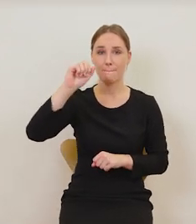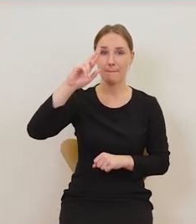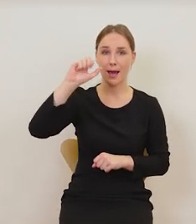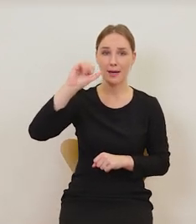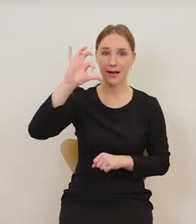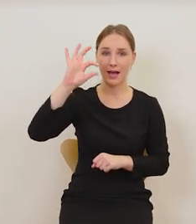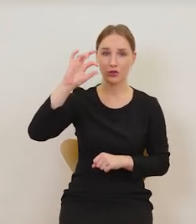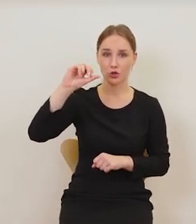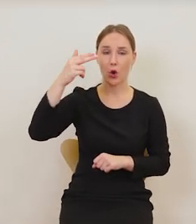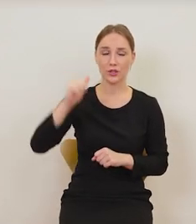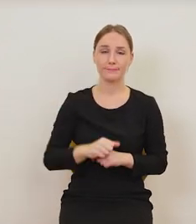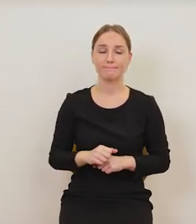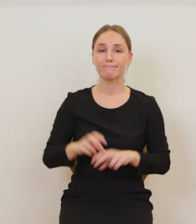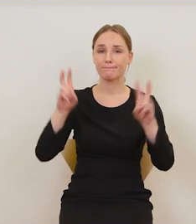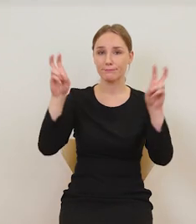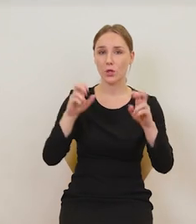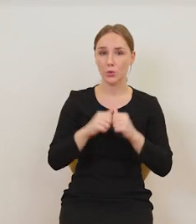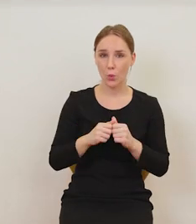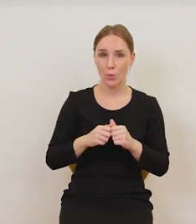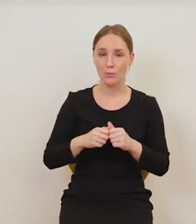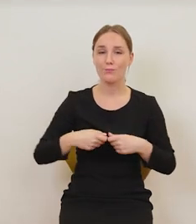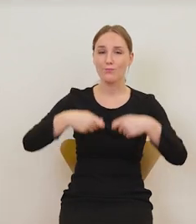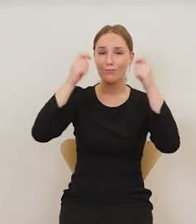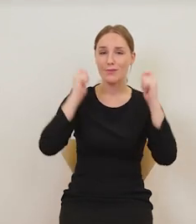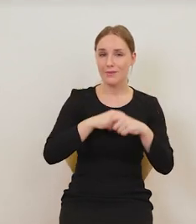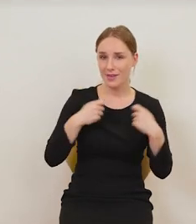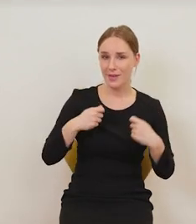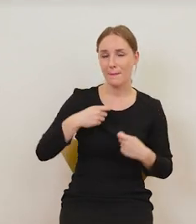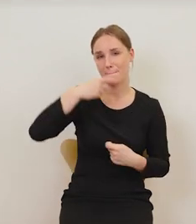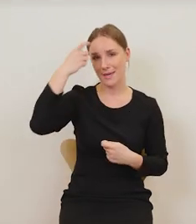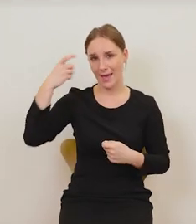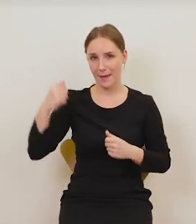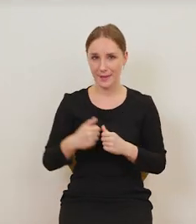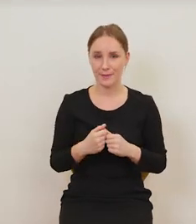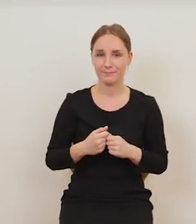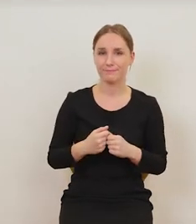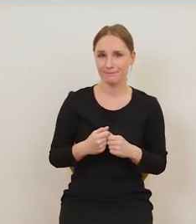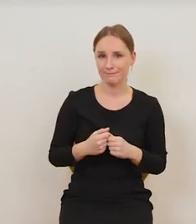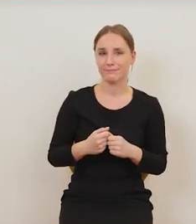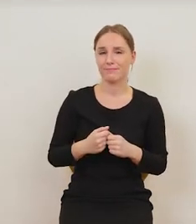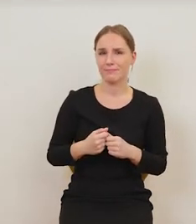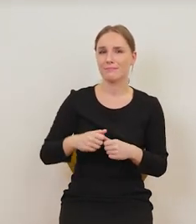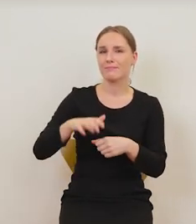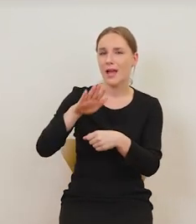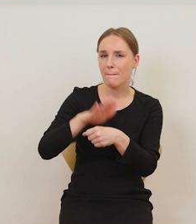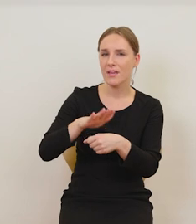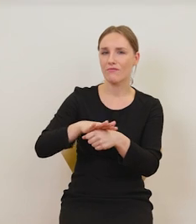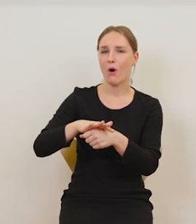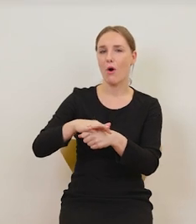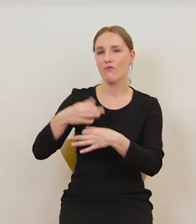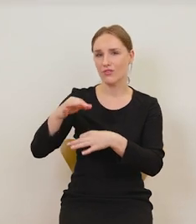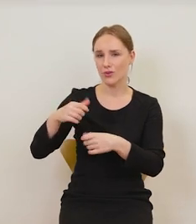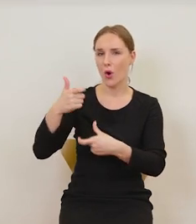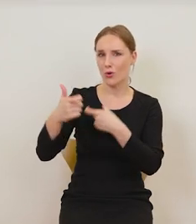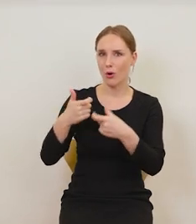piwa czy produkcji wina to przecież była specjalność klasztorów. Do dzisiaj